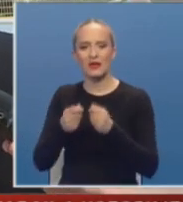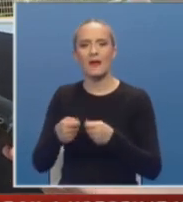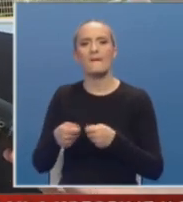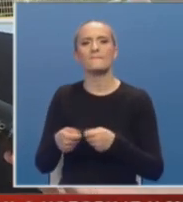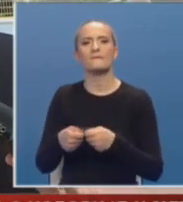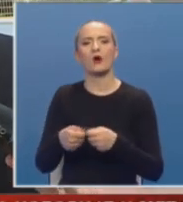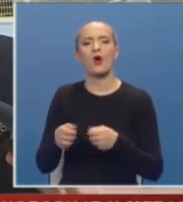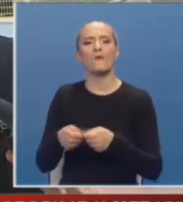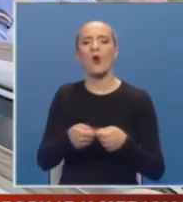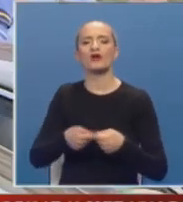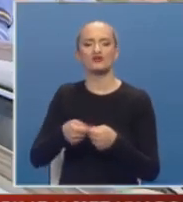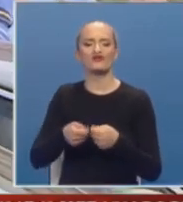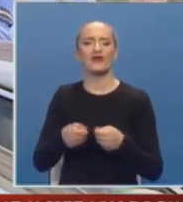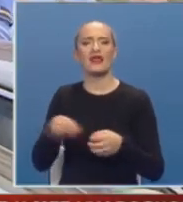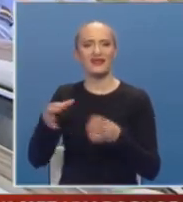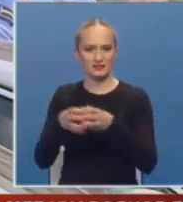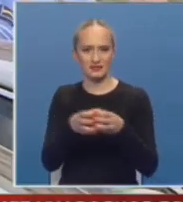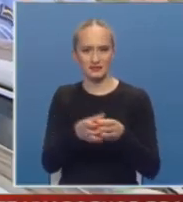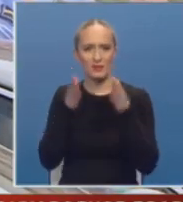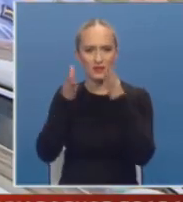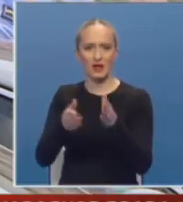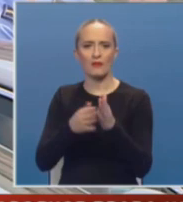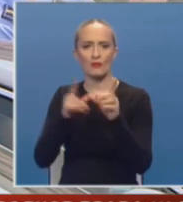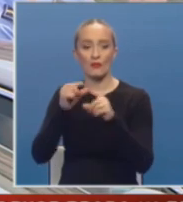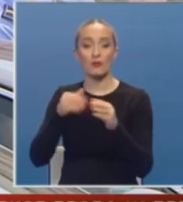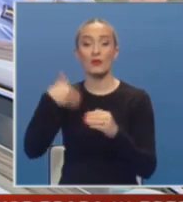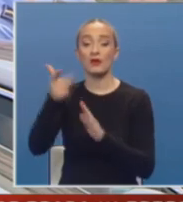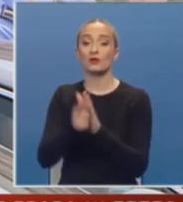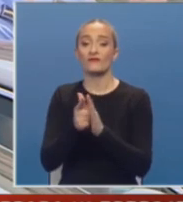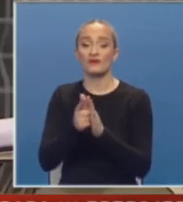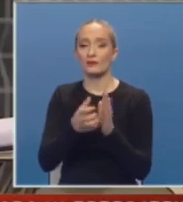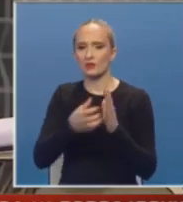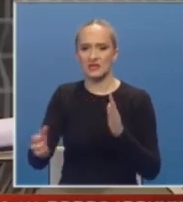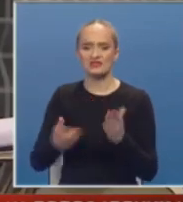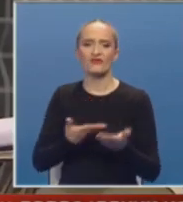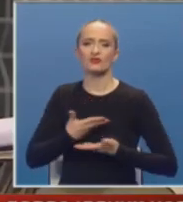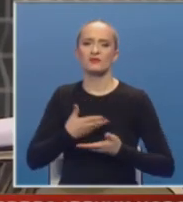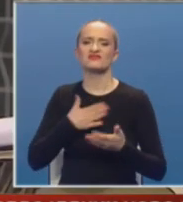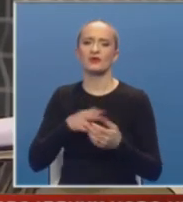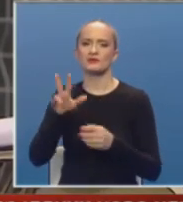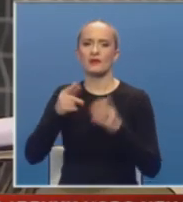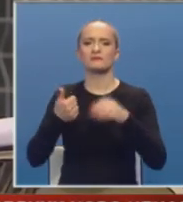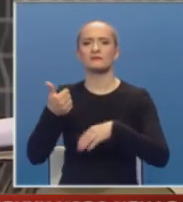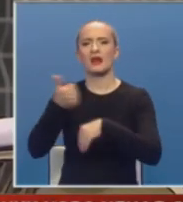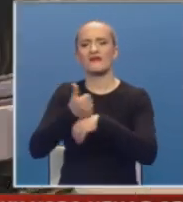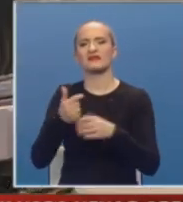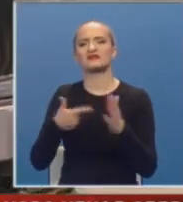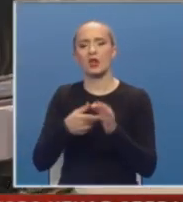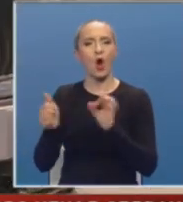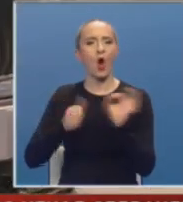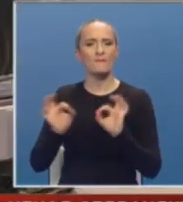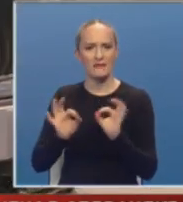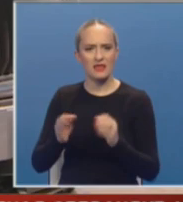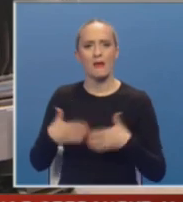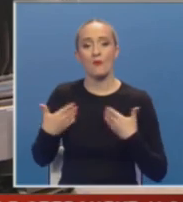osnovne organice jedinice u sjedništu. Opredeljenjem upaje da u narednom periodu nastavi da ostvaruje svoje tri stratečka cilja.